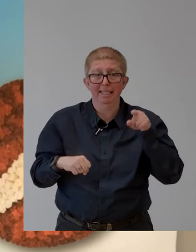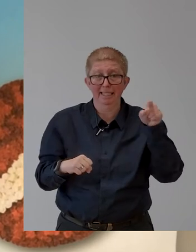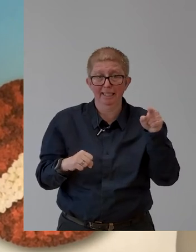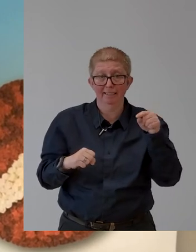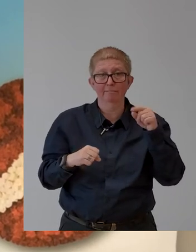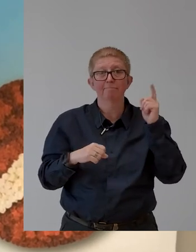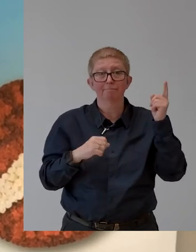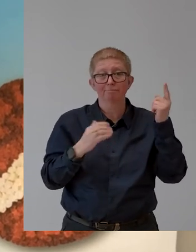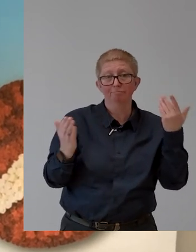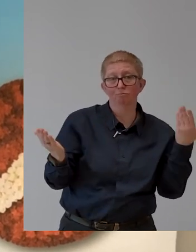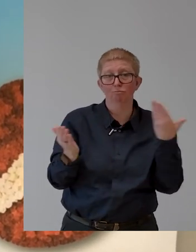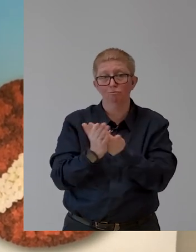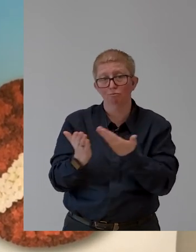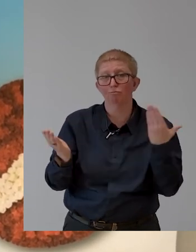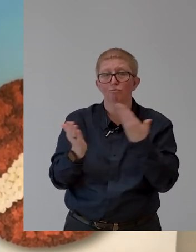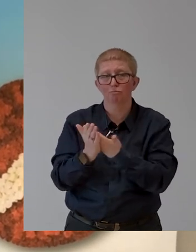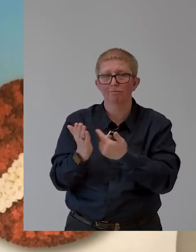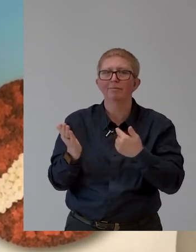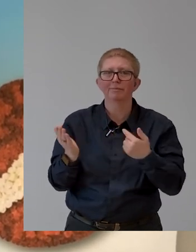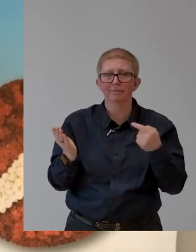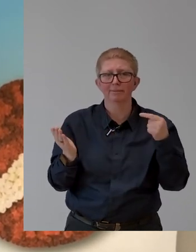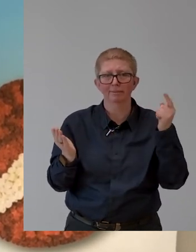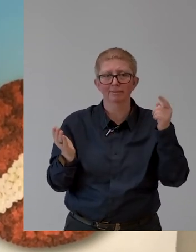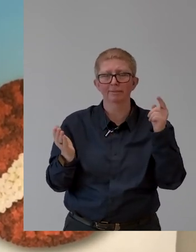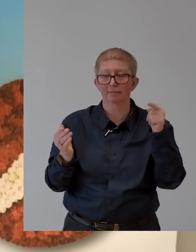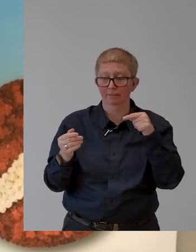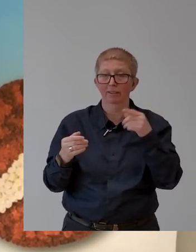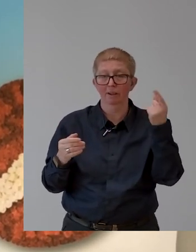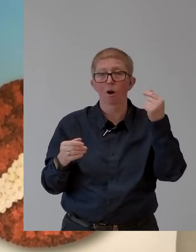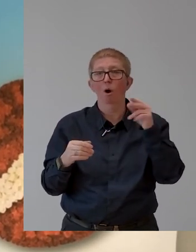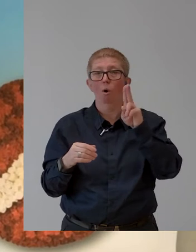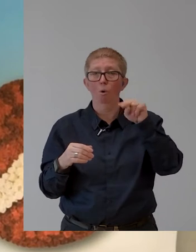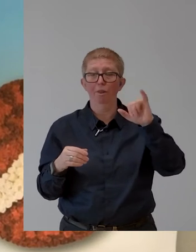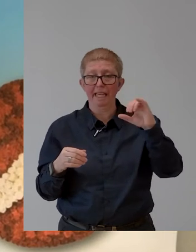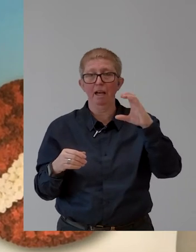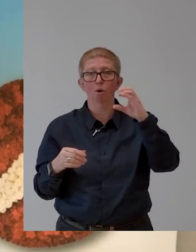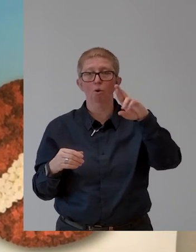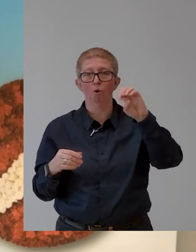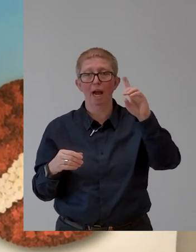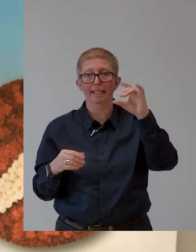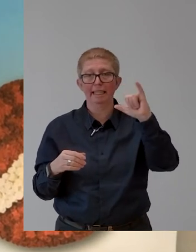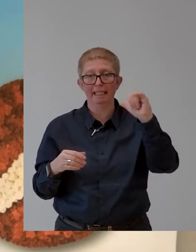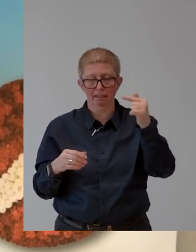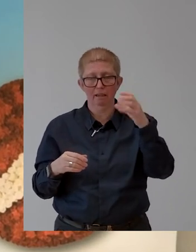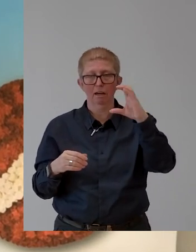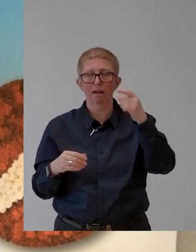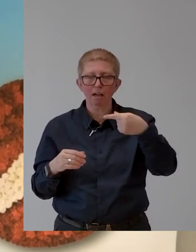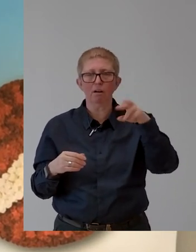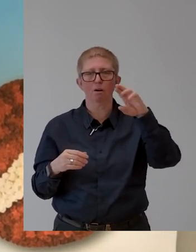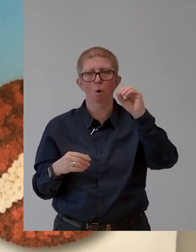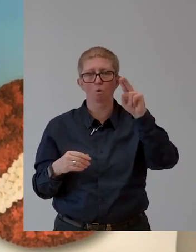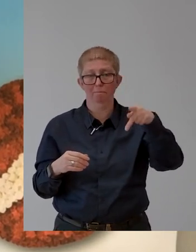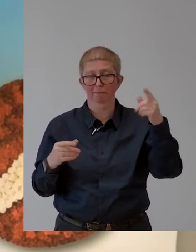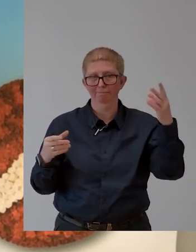important that Unigrated Group, as we know, our successful Pan-European Bank, is also a member of the Valuable 500. In